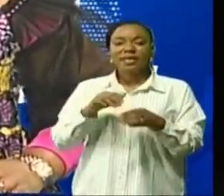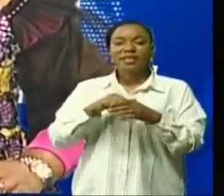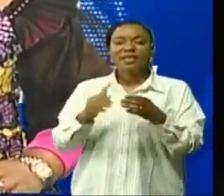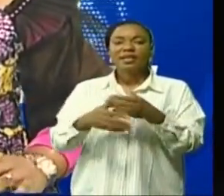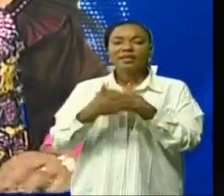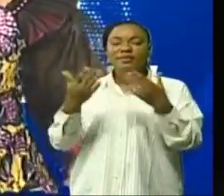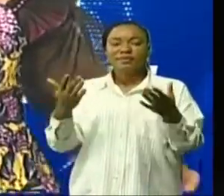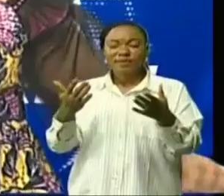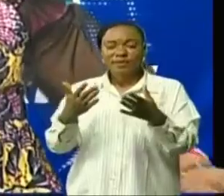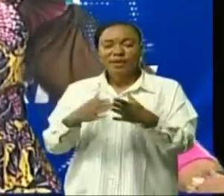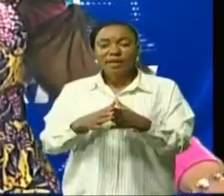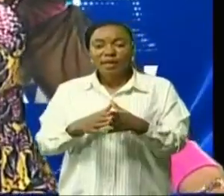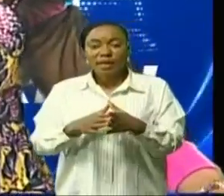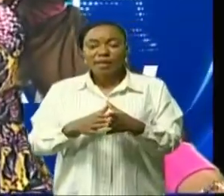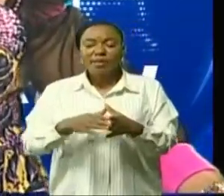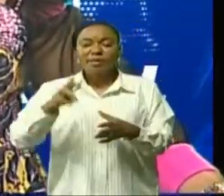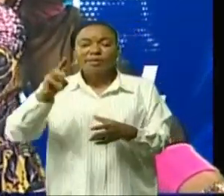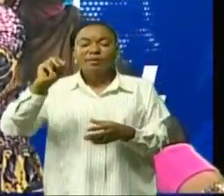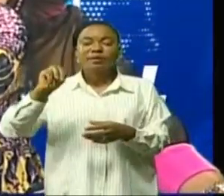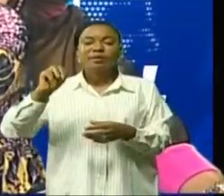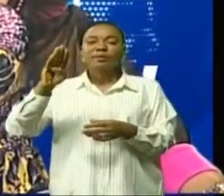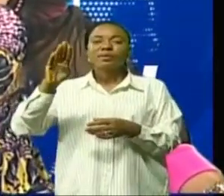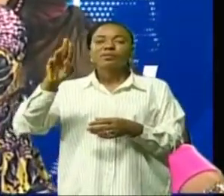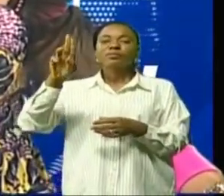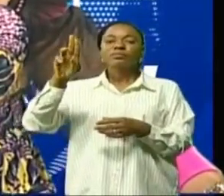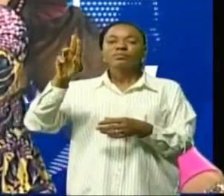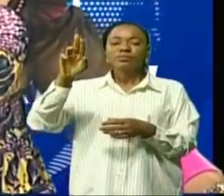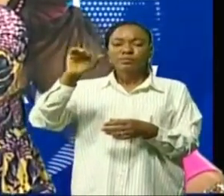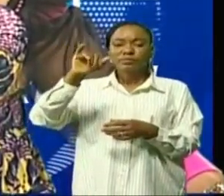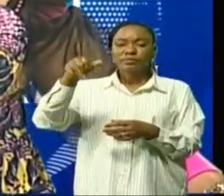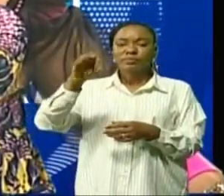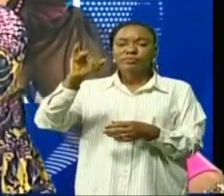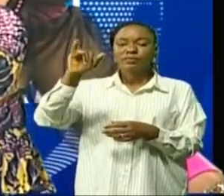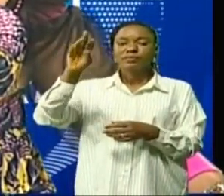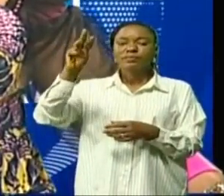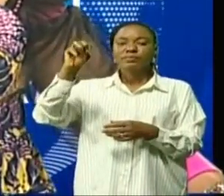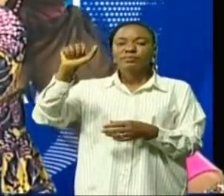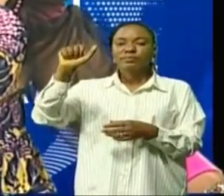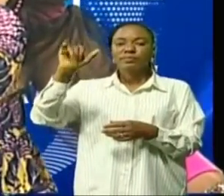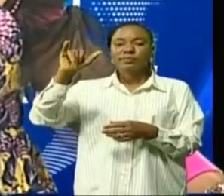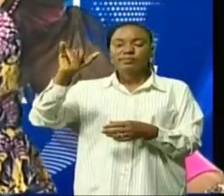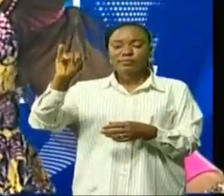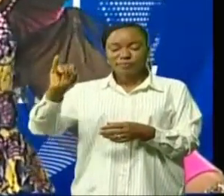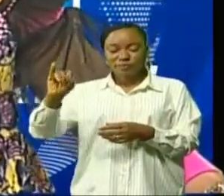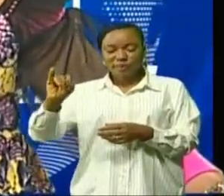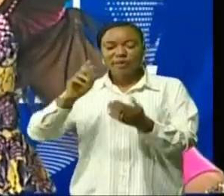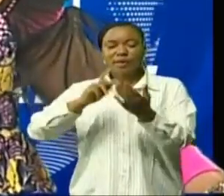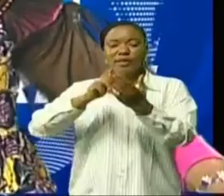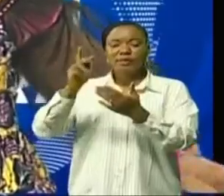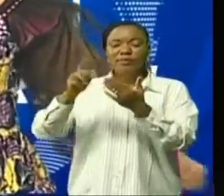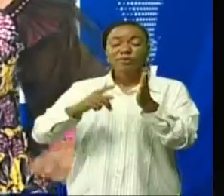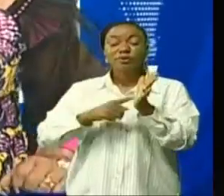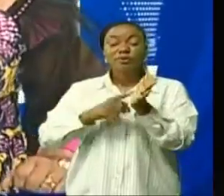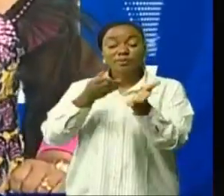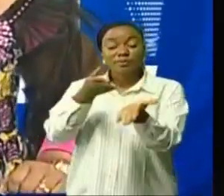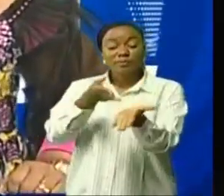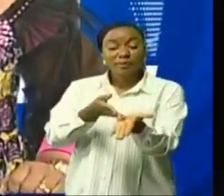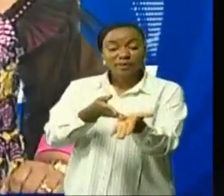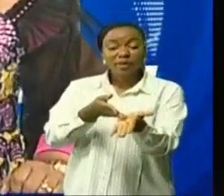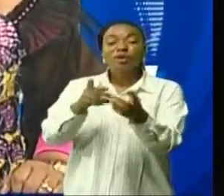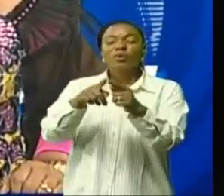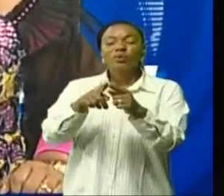Mboujimaï qui va bénéficier en plus de 25 kilomètres de projets Tile-Gelou de 35 kilomètres de voiries